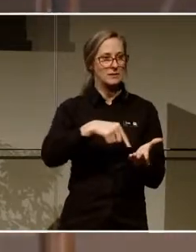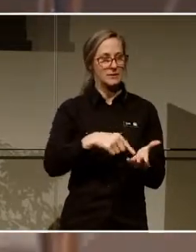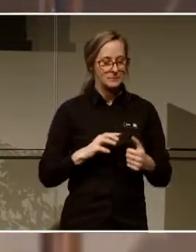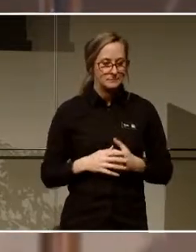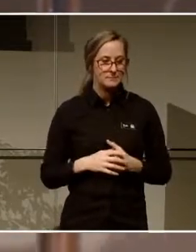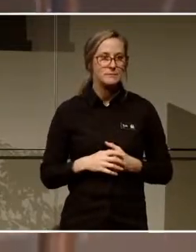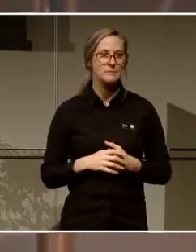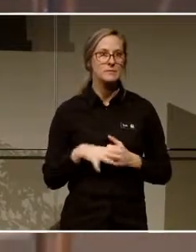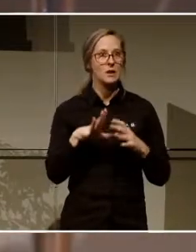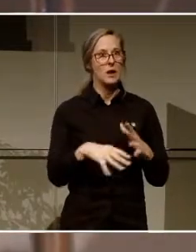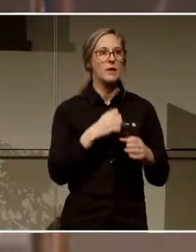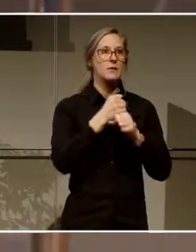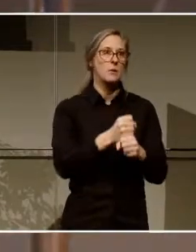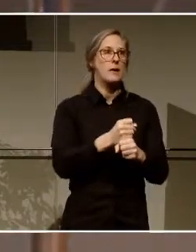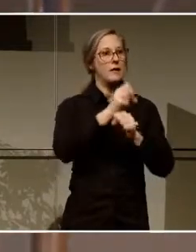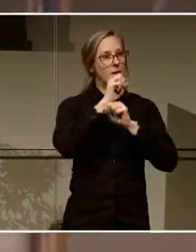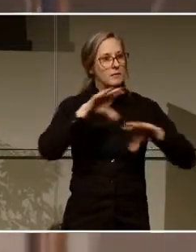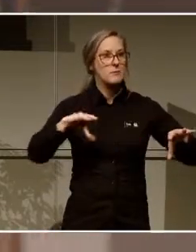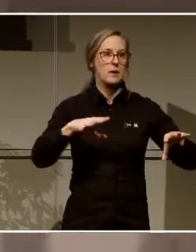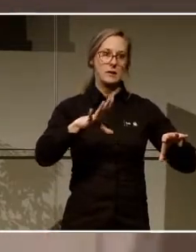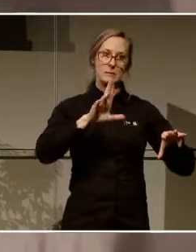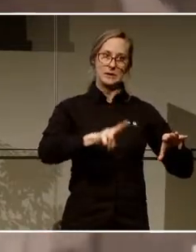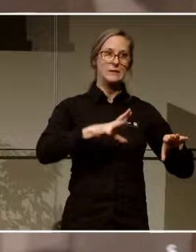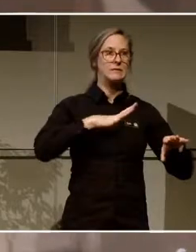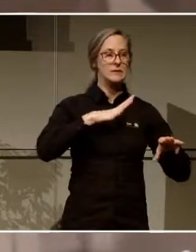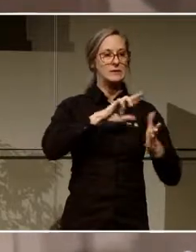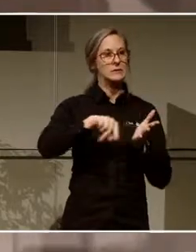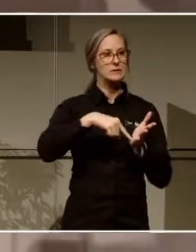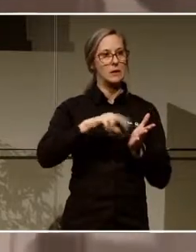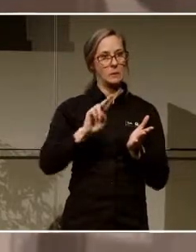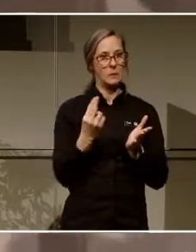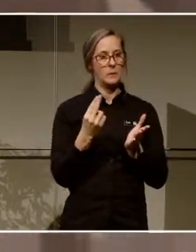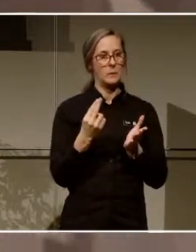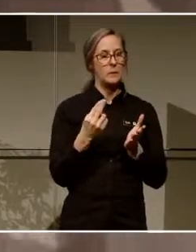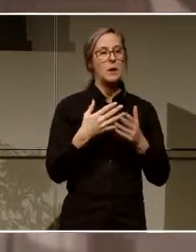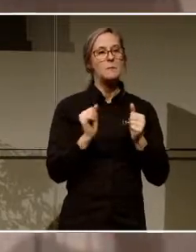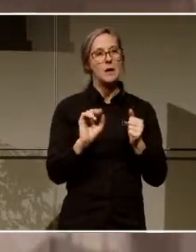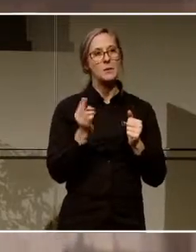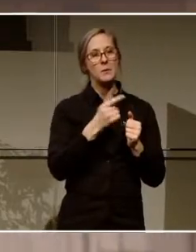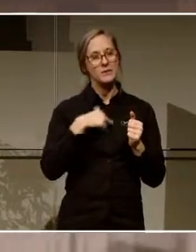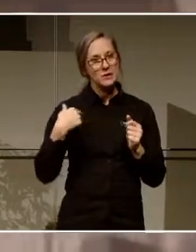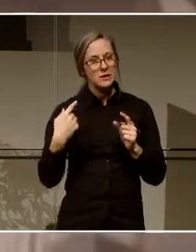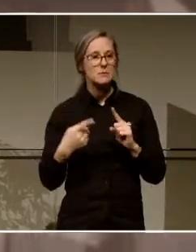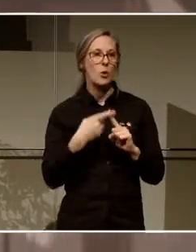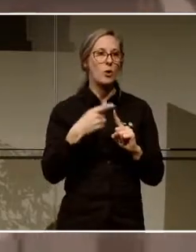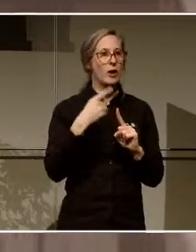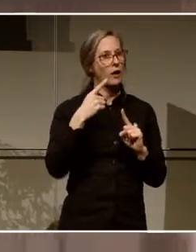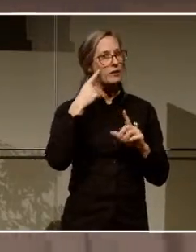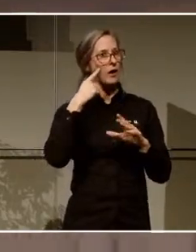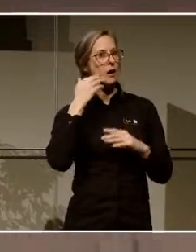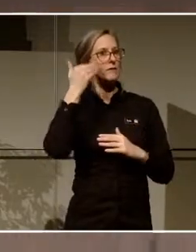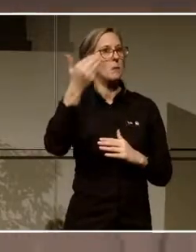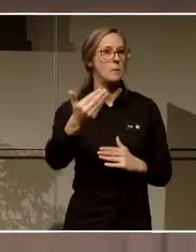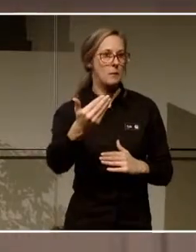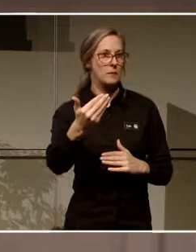Och liksom etablera, informera om det. Men nu är vi ju också i en fas där vi måste tänka framåt. För vi